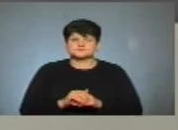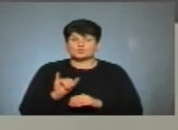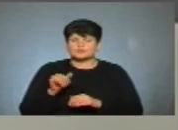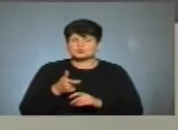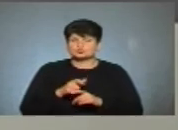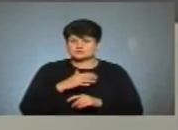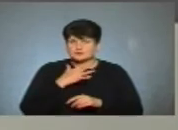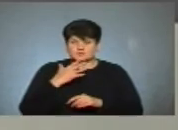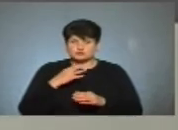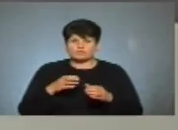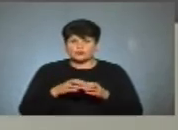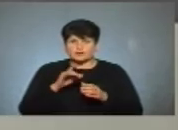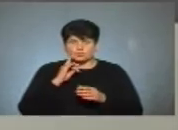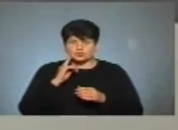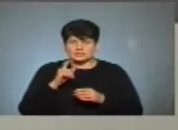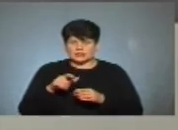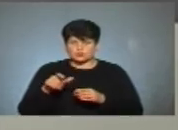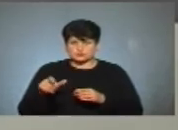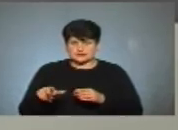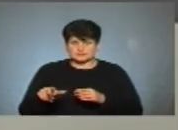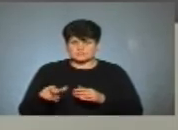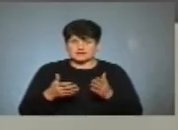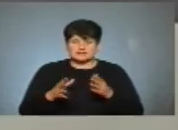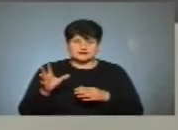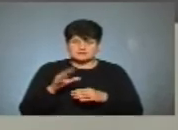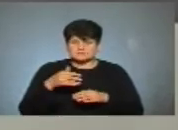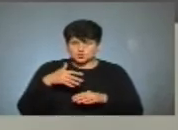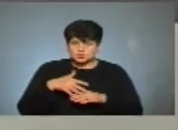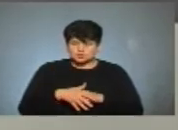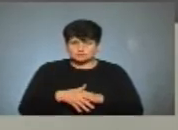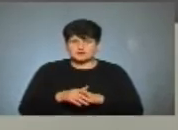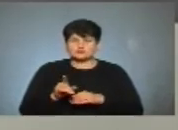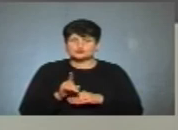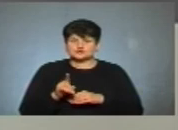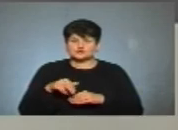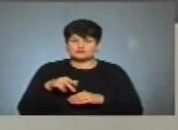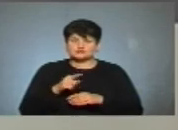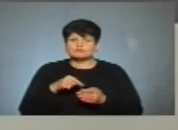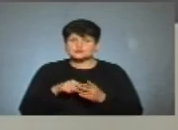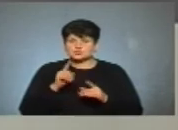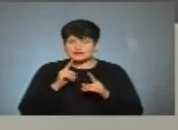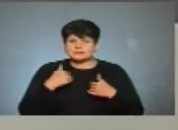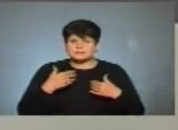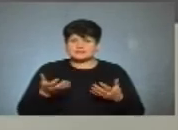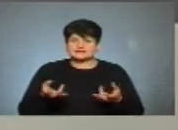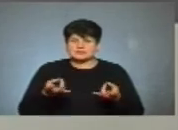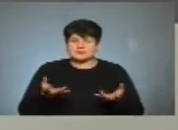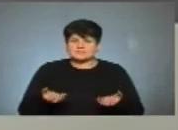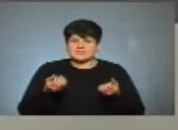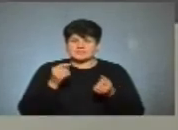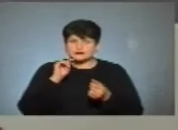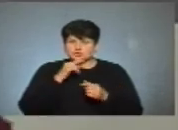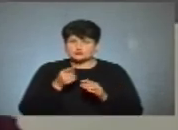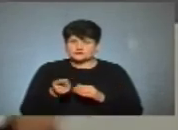вас дуже багато в команді молодих людей, але всі ми розуміємо, що, ідучи в міську раду, нам треба піднімати економіку все ж таки